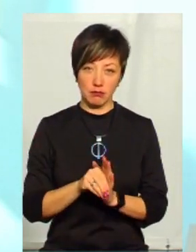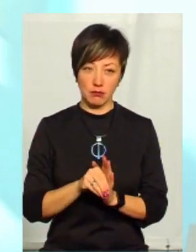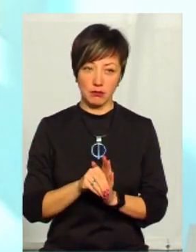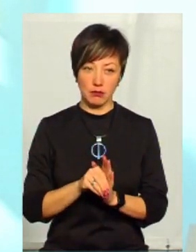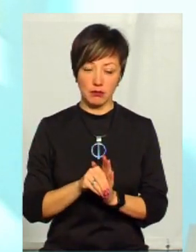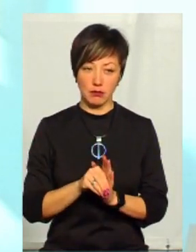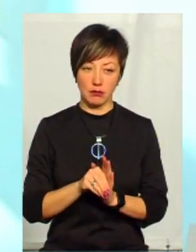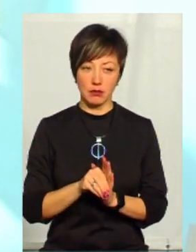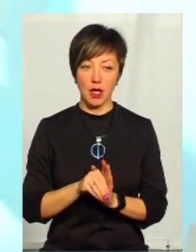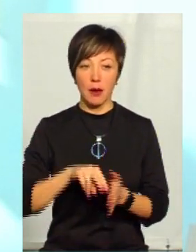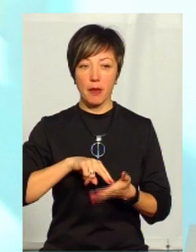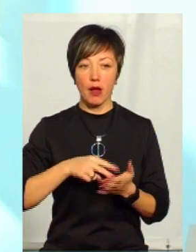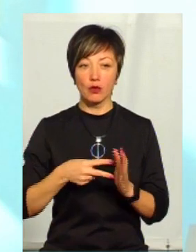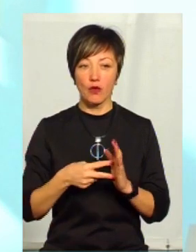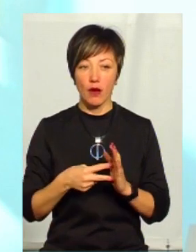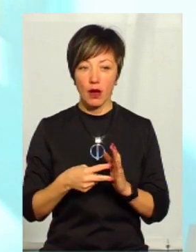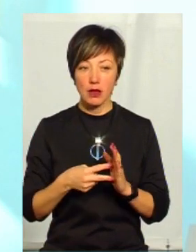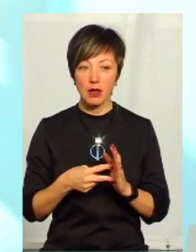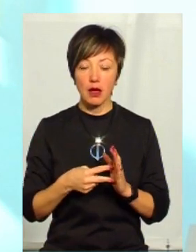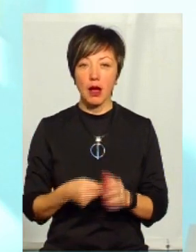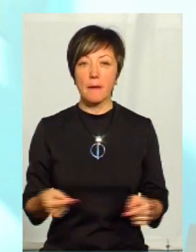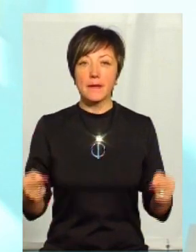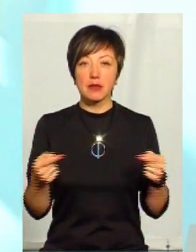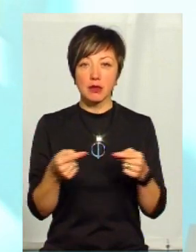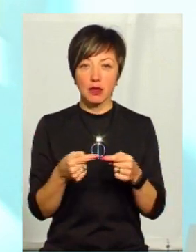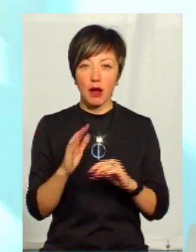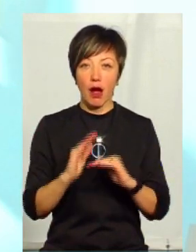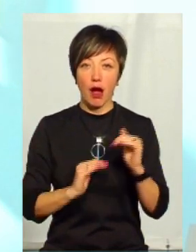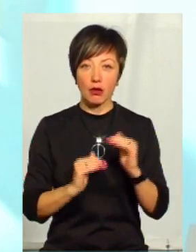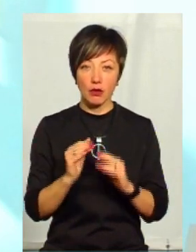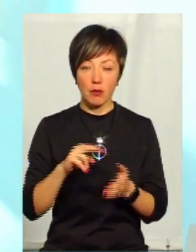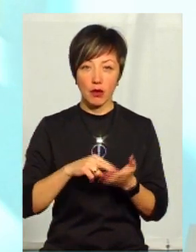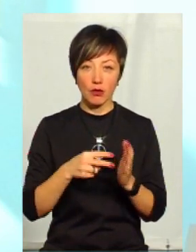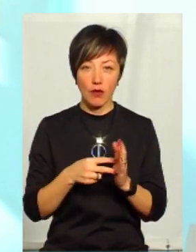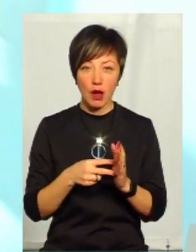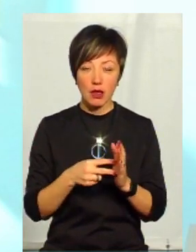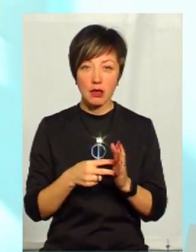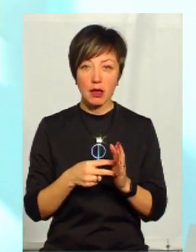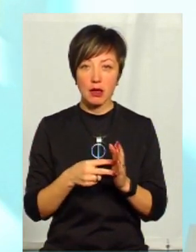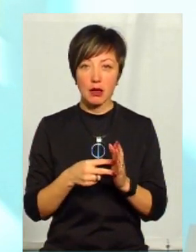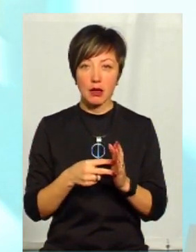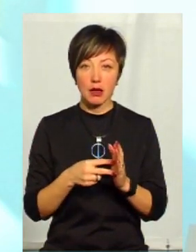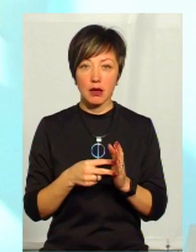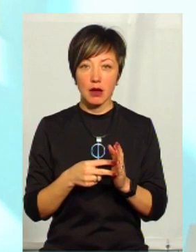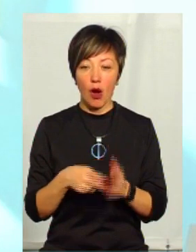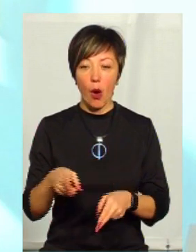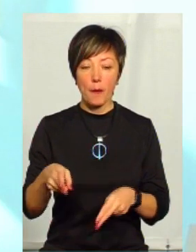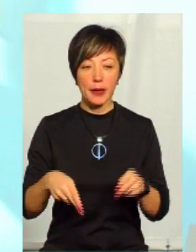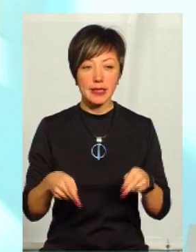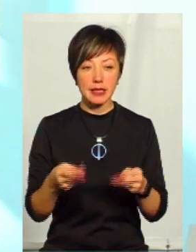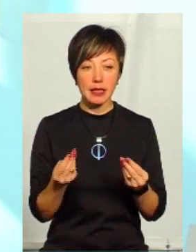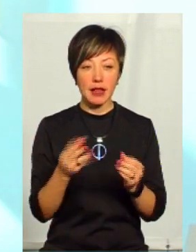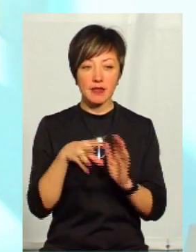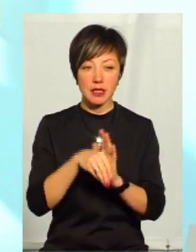стратегічне планування, безпосередньо кадрове планування, безпосередньо планування операційної та